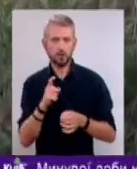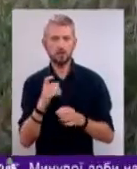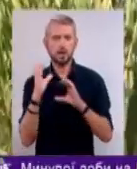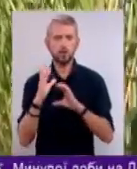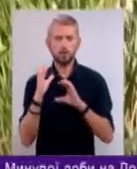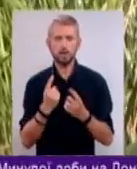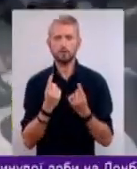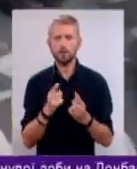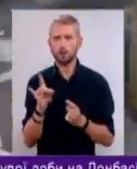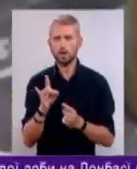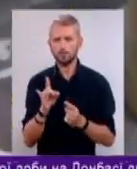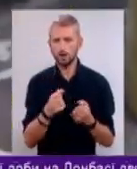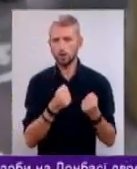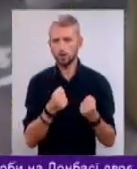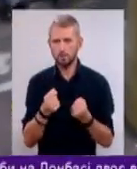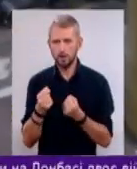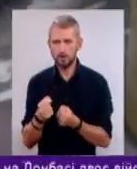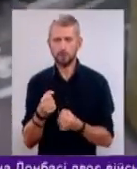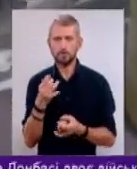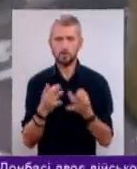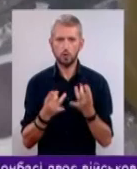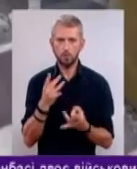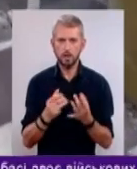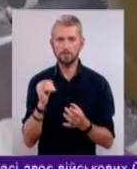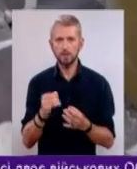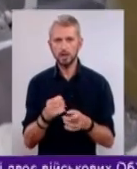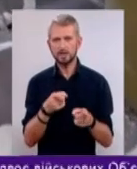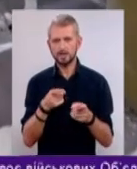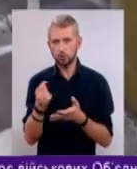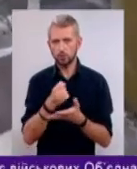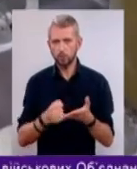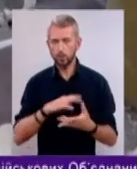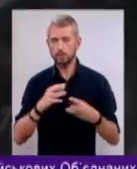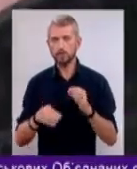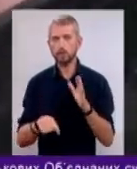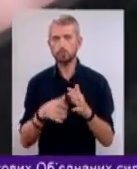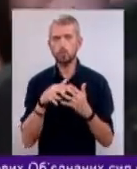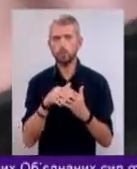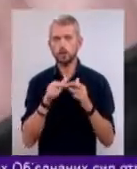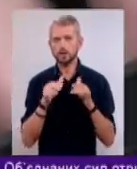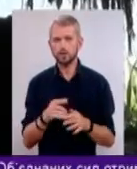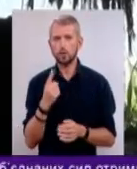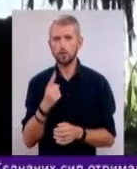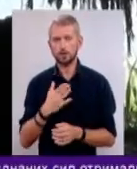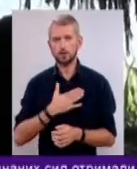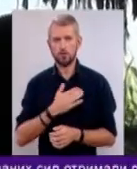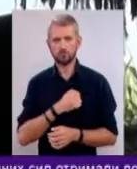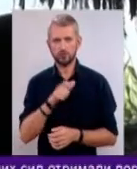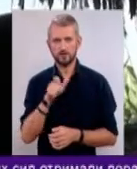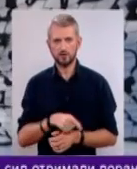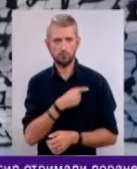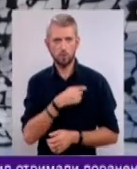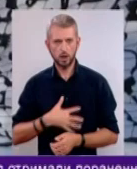гранатометів, великокаліберних кулеметів, мінометів та стрілецької зброї. Наслідок бойових дій один наш захисник отримав